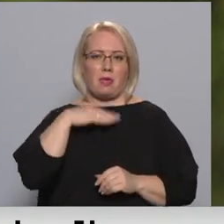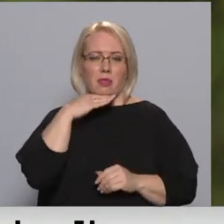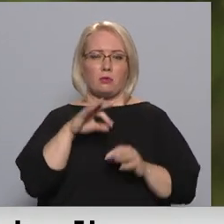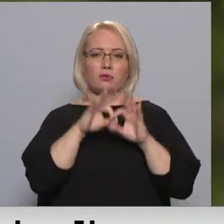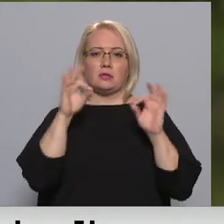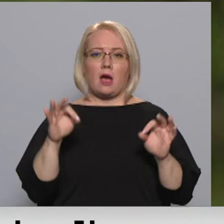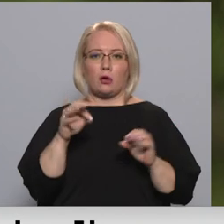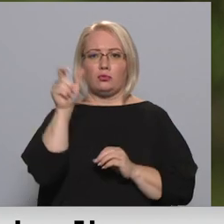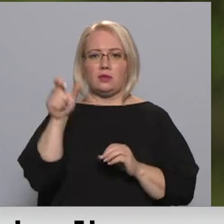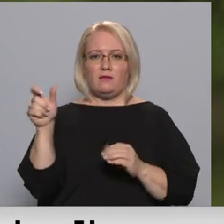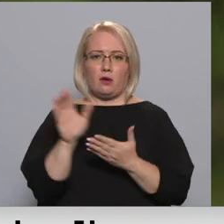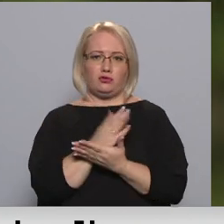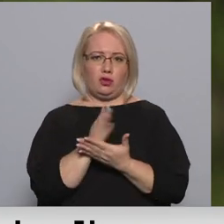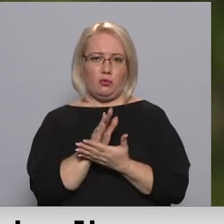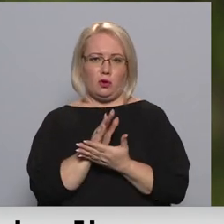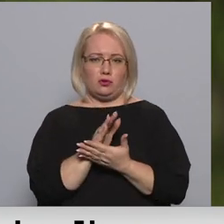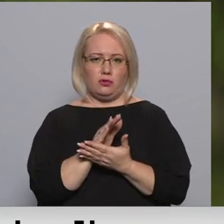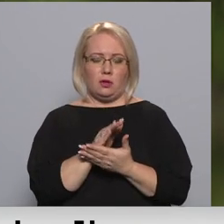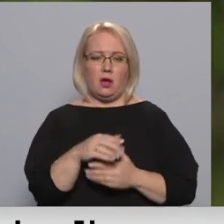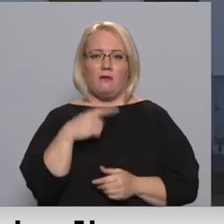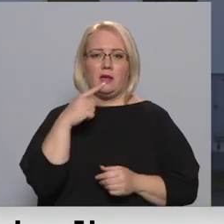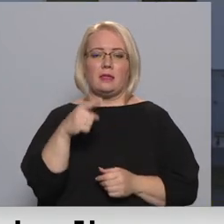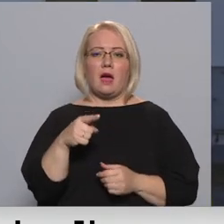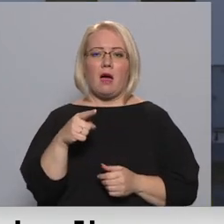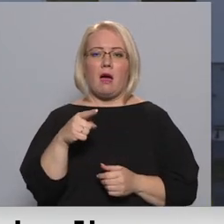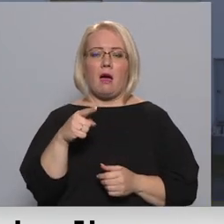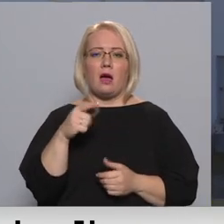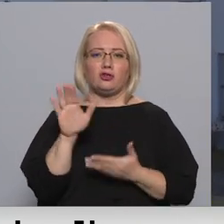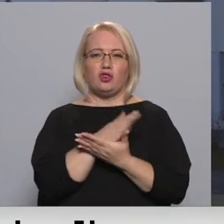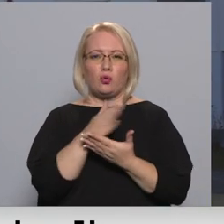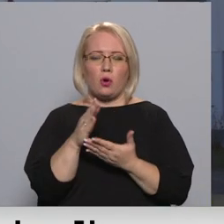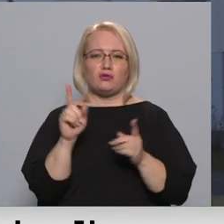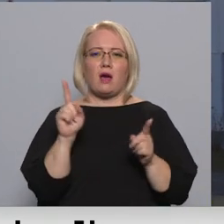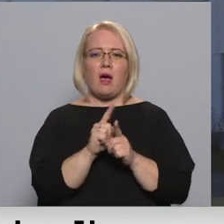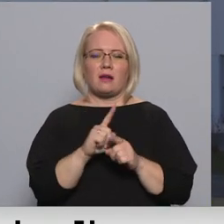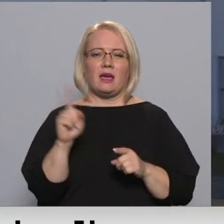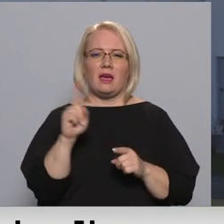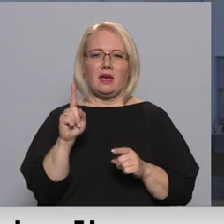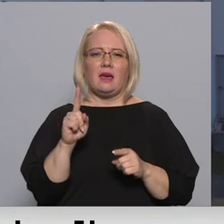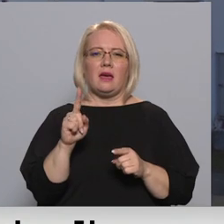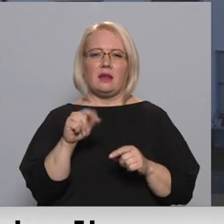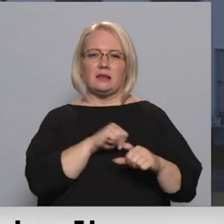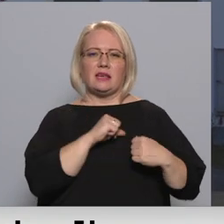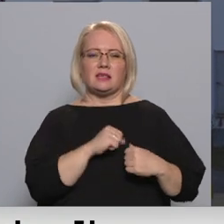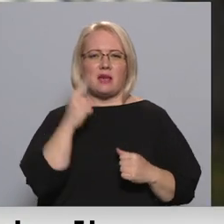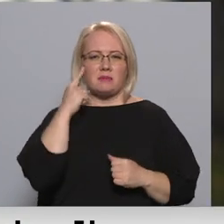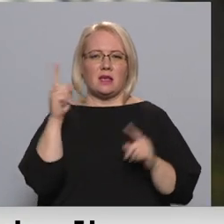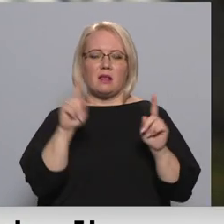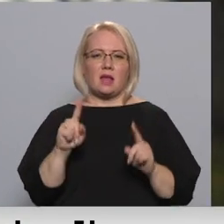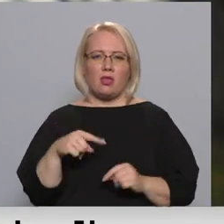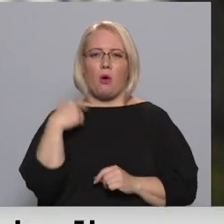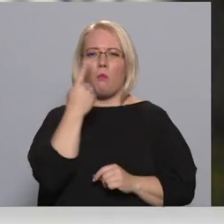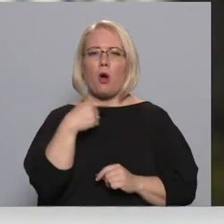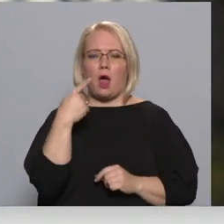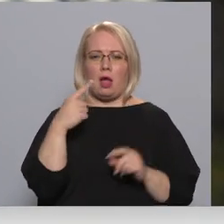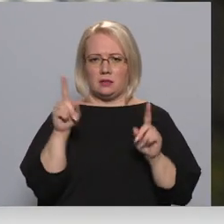pacientu šķirošana. Šķirošana ir ļoti sarežģīta lieta, un tā ir tāda arī sirdsapziņas lieta. Morālis lieta, tā kā grūti